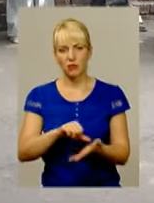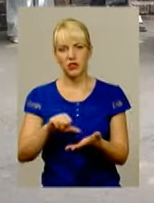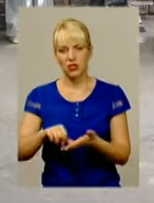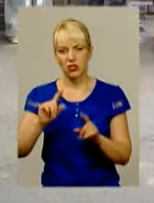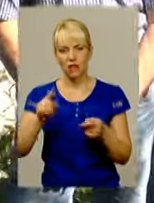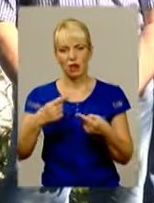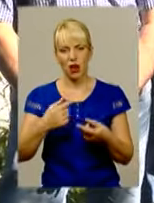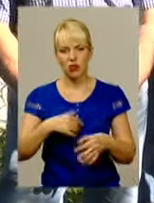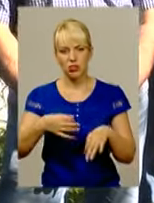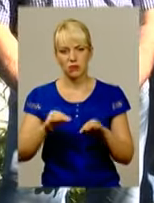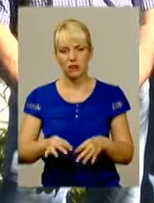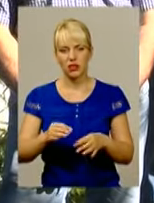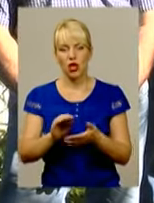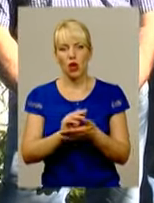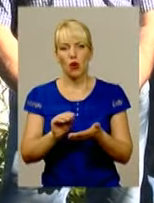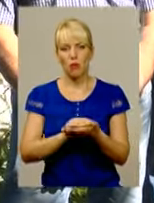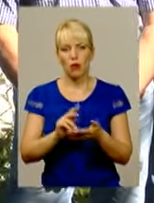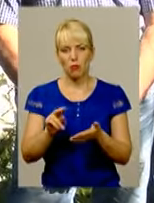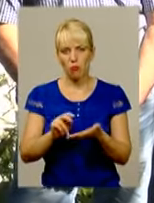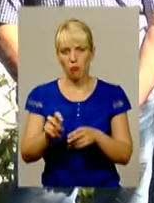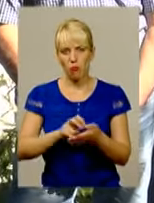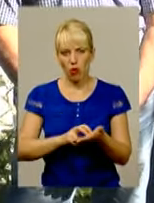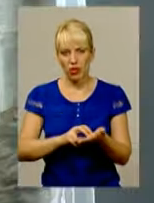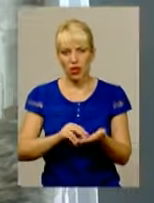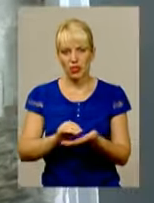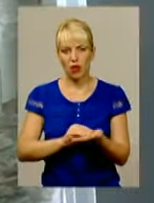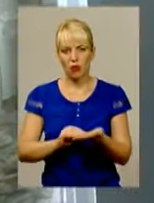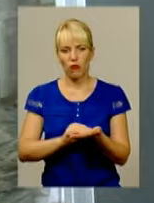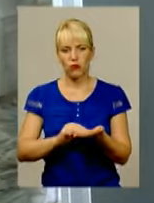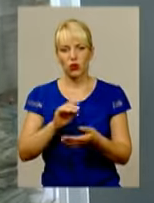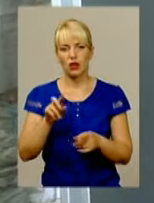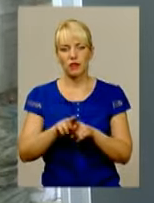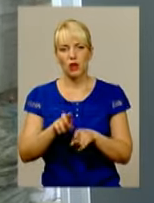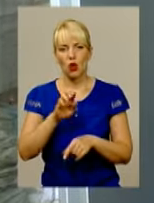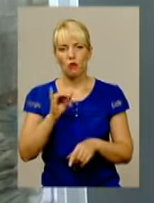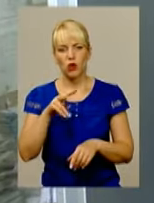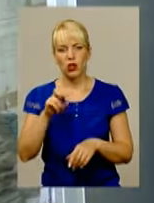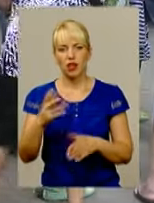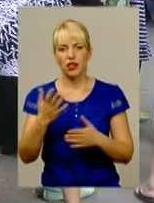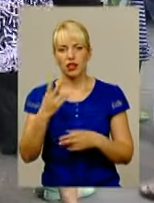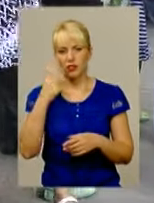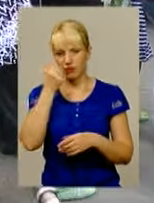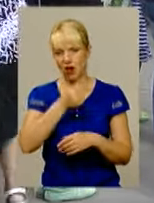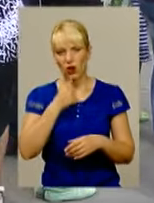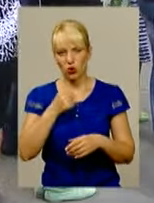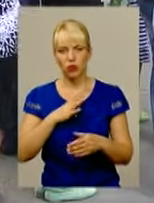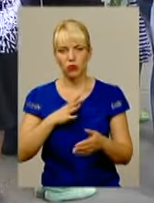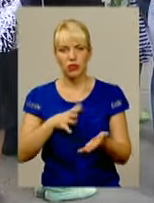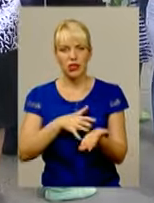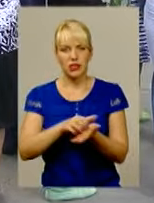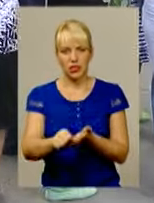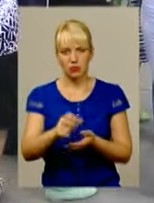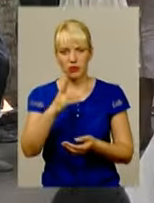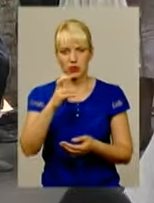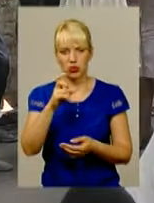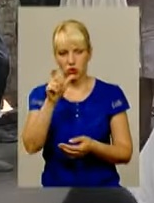справедливості. Бояться повторення історії із Дмитром Червонюком, котрий два роки тому насмерть збив перехожого та досі перебуває на